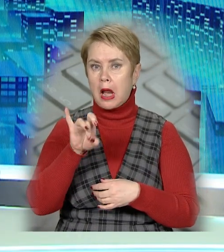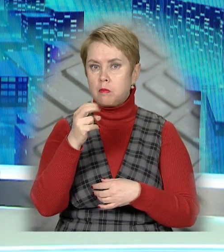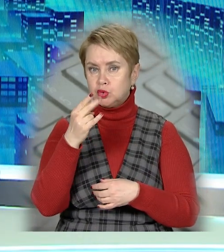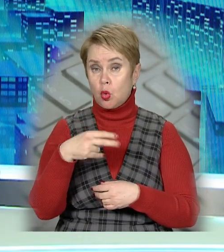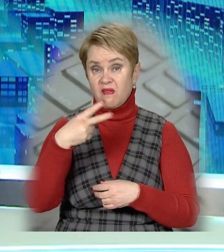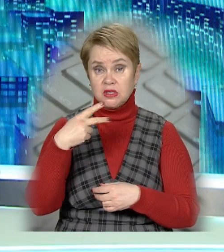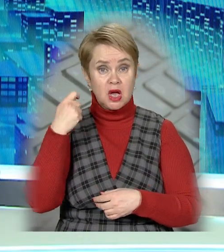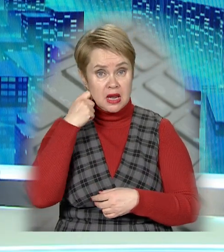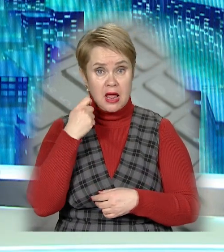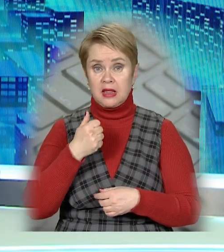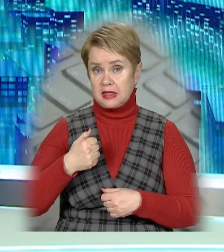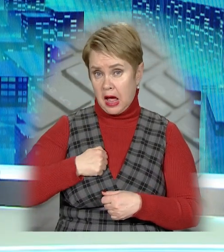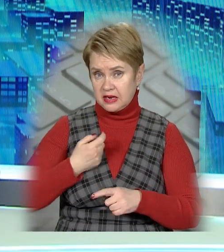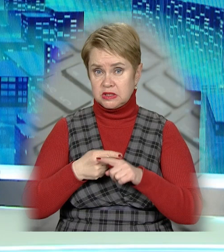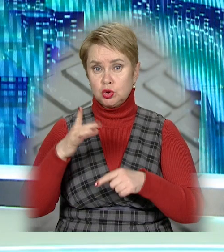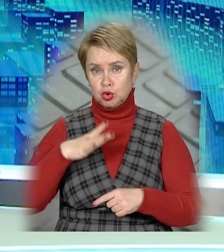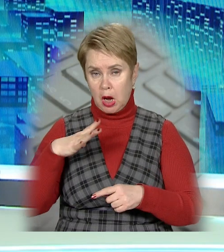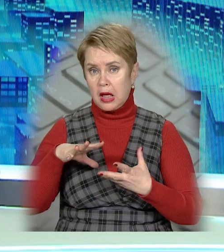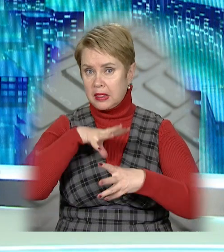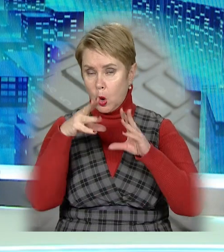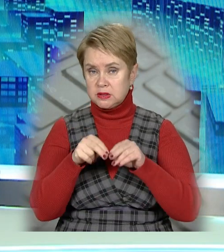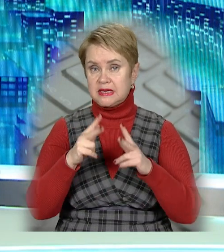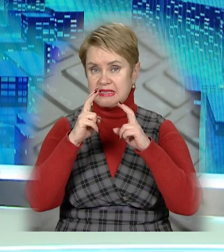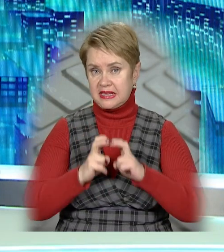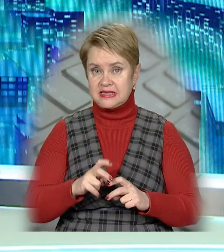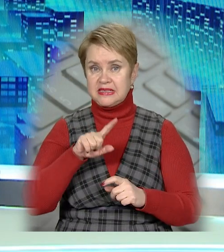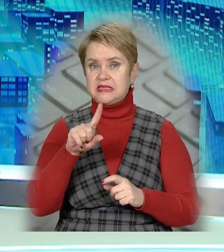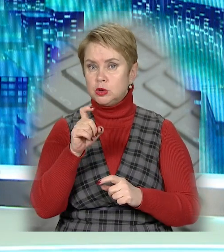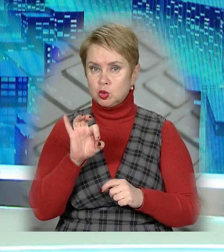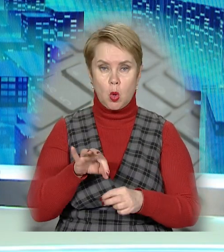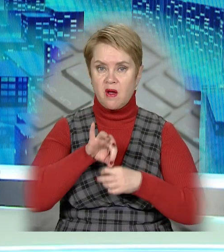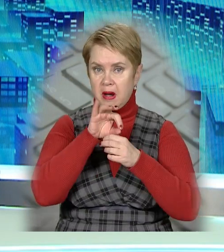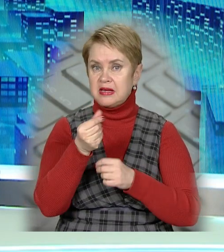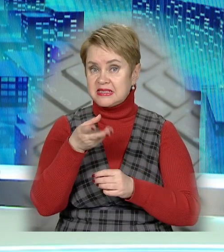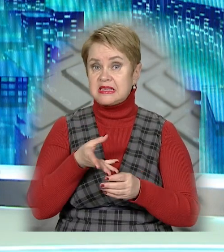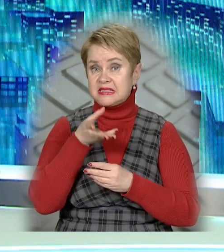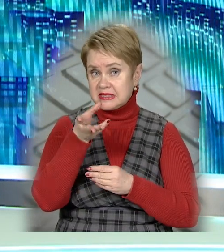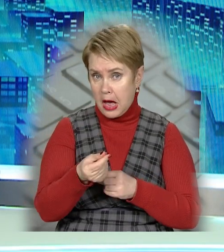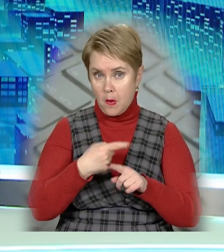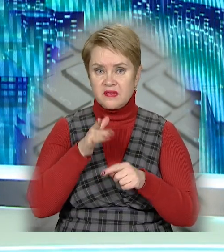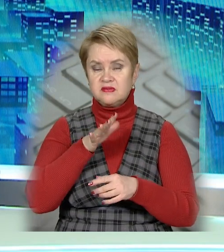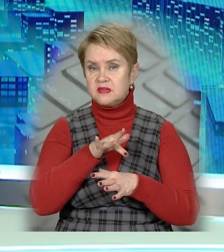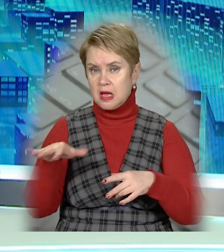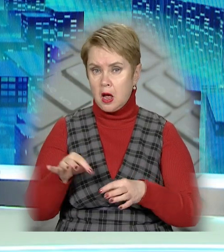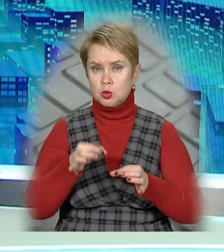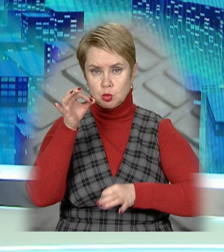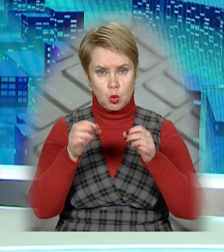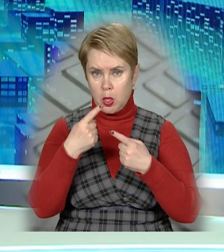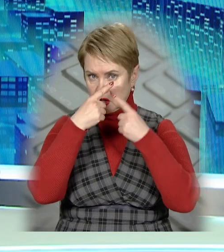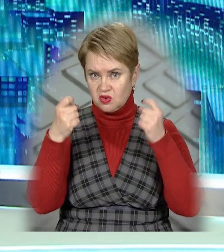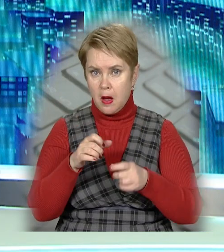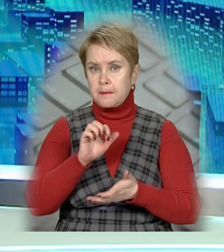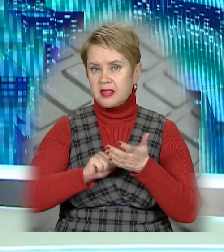Рябчуку. 20-річний нацгвардієць чекатиме на результати слідства у СІЗО без права на внесення застави. Під час слухання він не